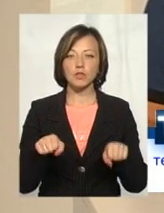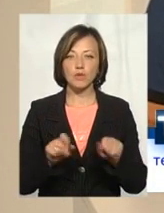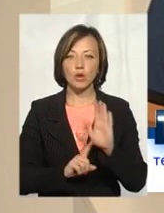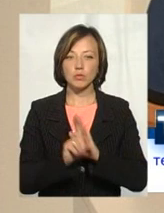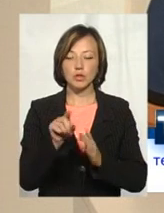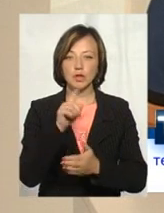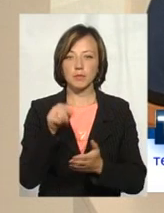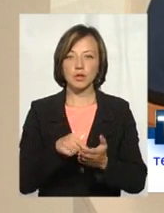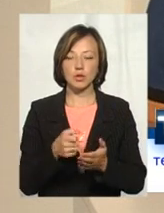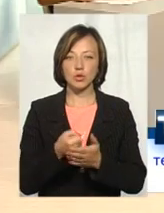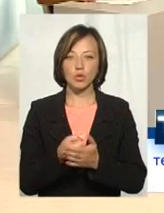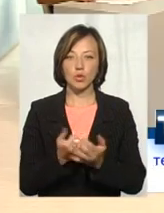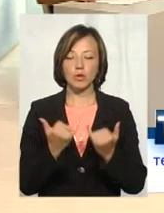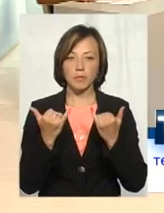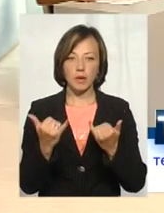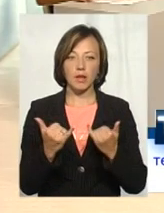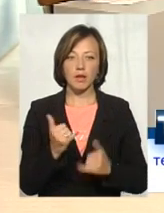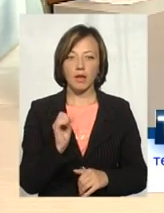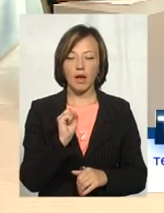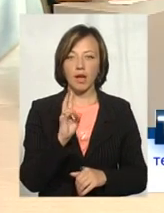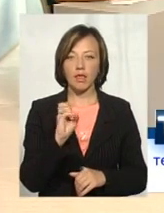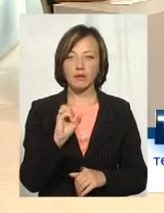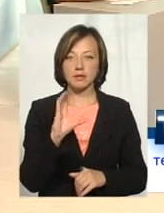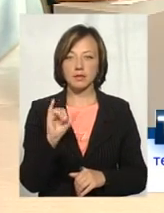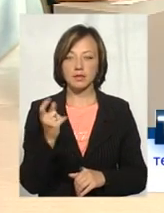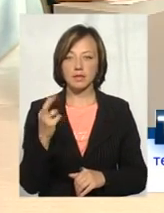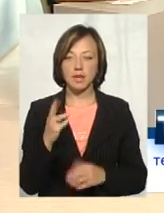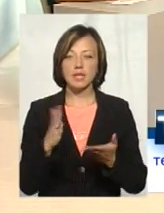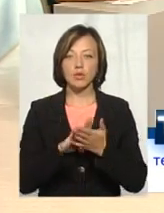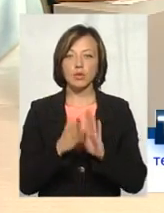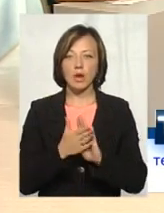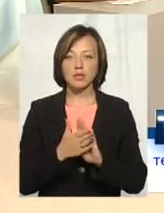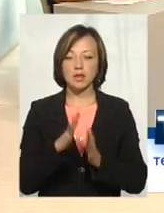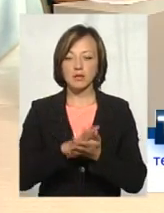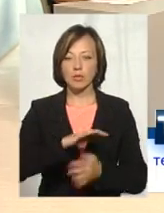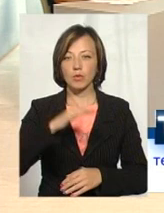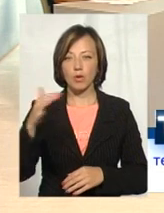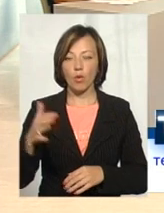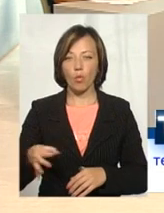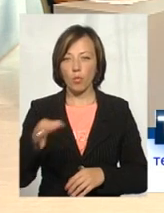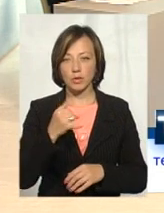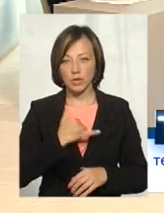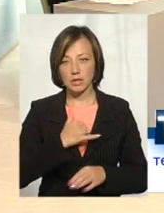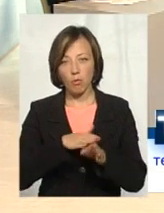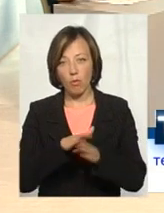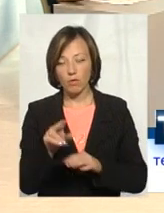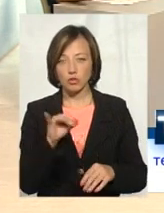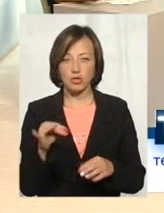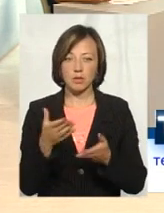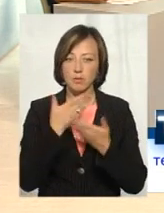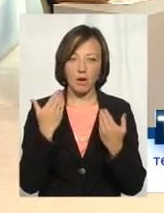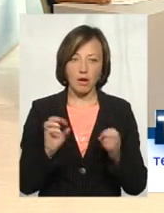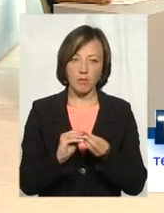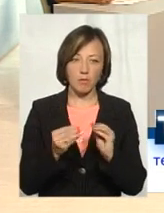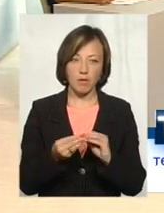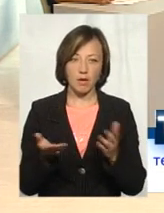перше запитання у мене до пані Анастасії, яка ж ситуація з полігонами відходів в нашій області, чи заповнені вони, чи немає